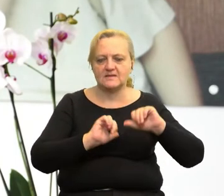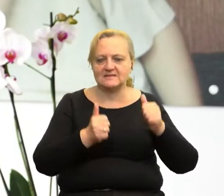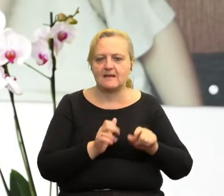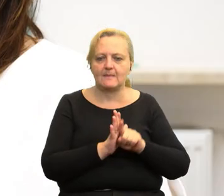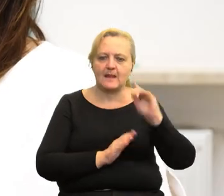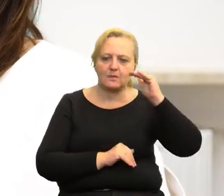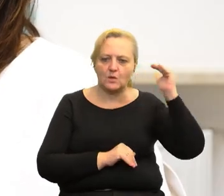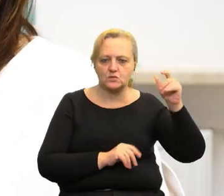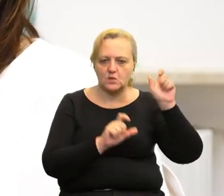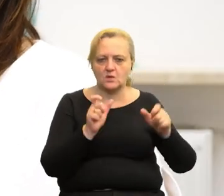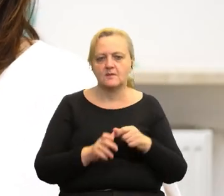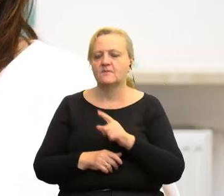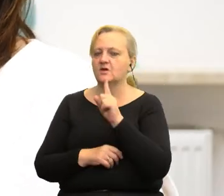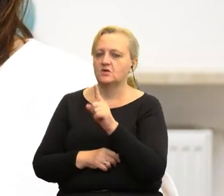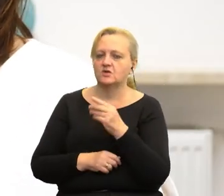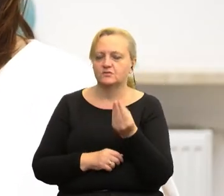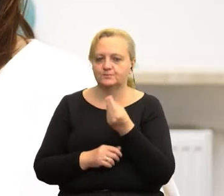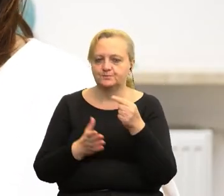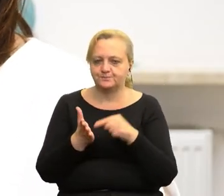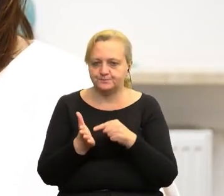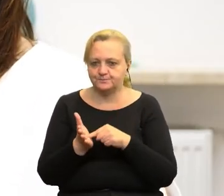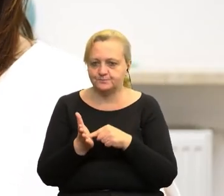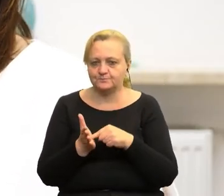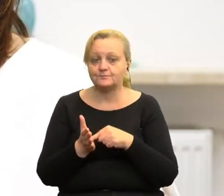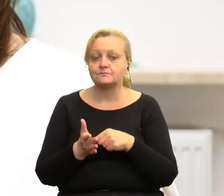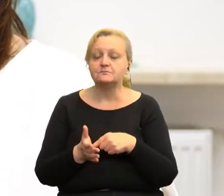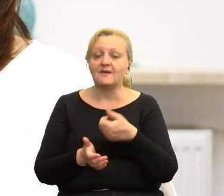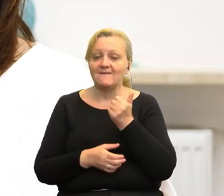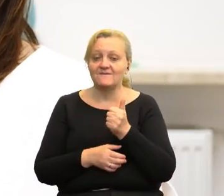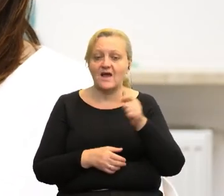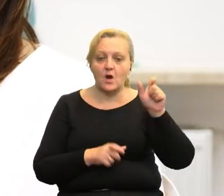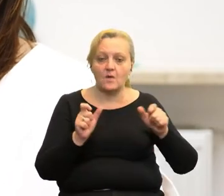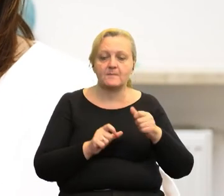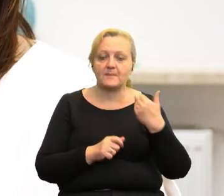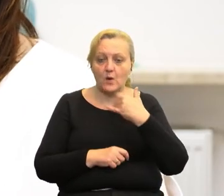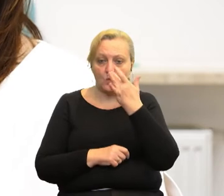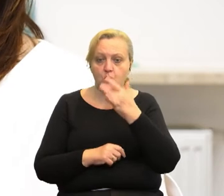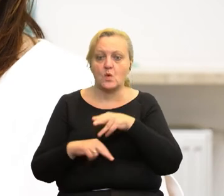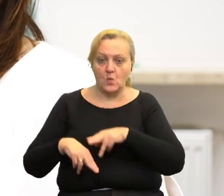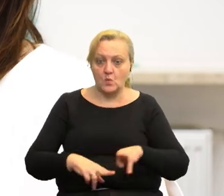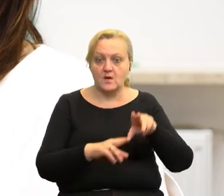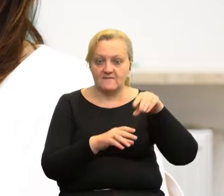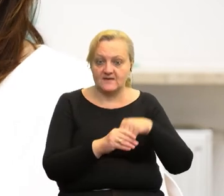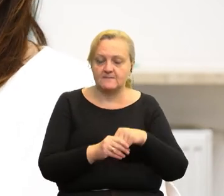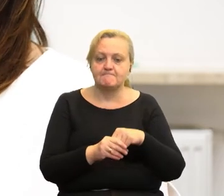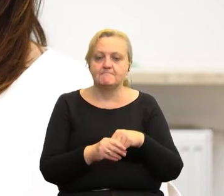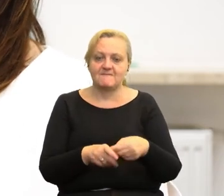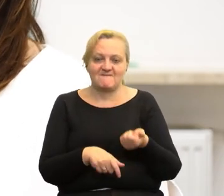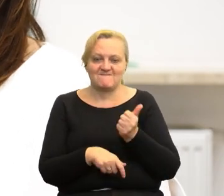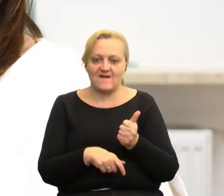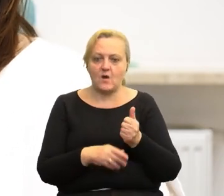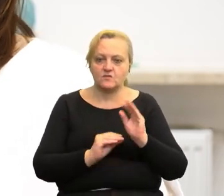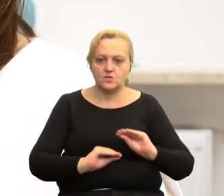dorosłych osób. Poza tym, że specjaliści z Białorusi mogli wziąć udział w specjalistycznych